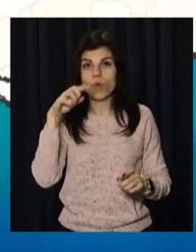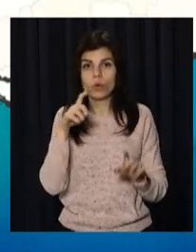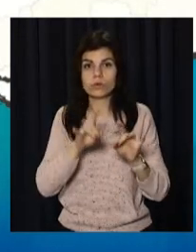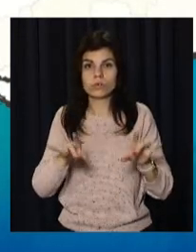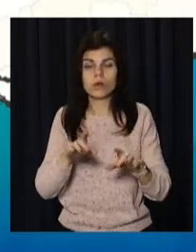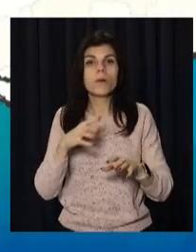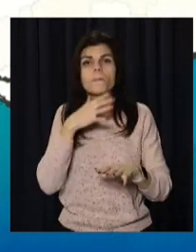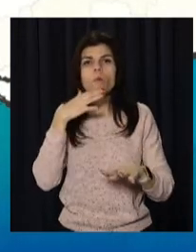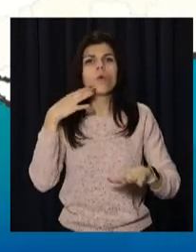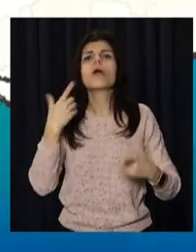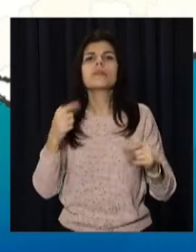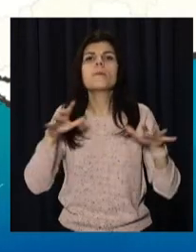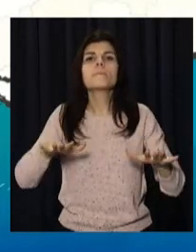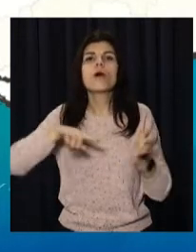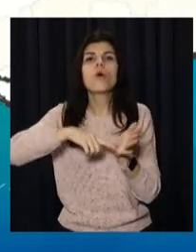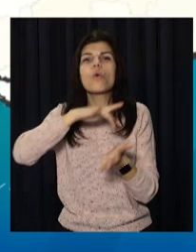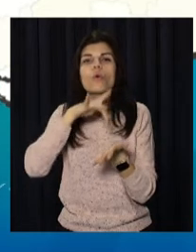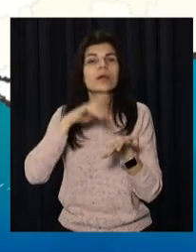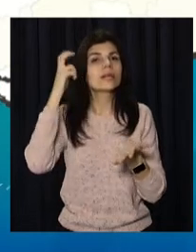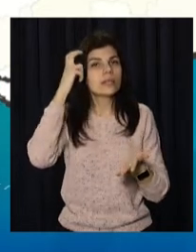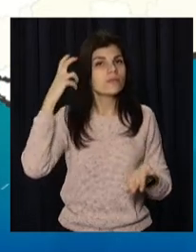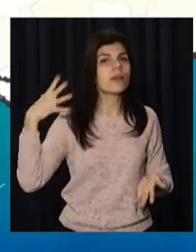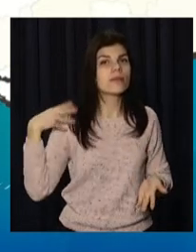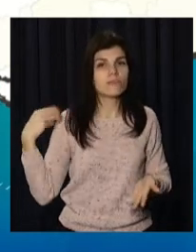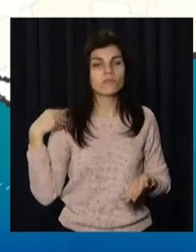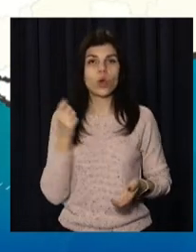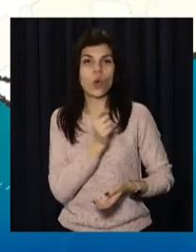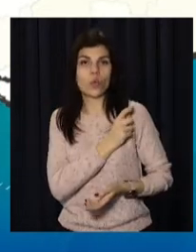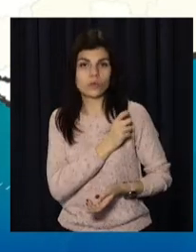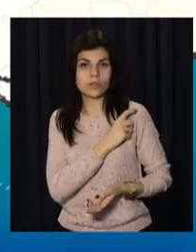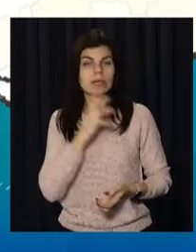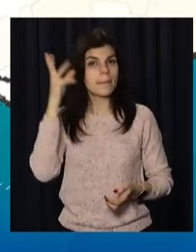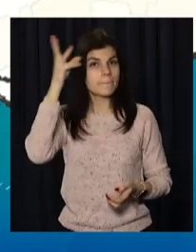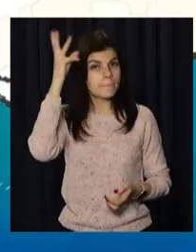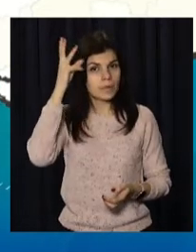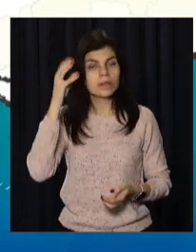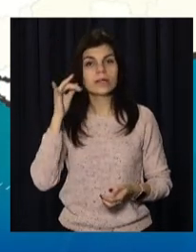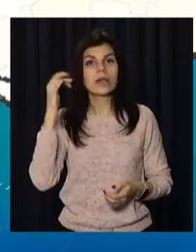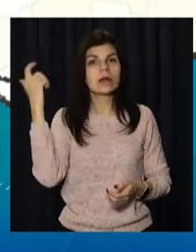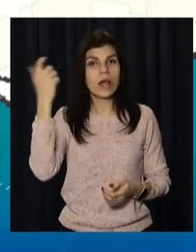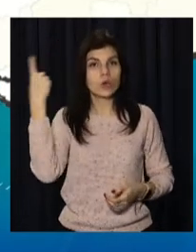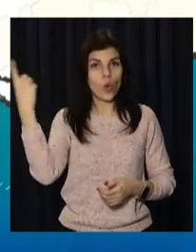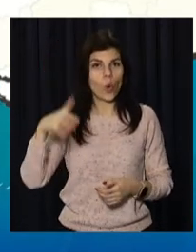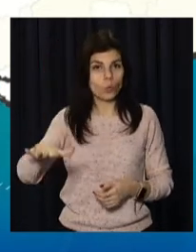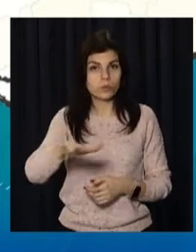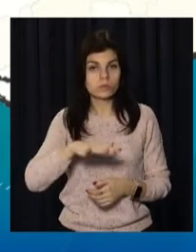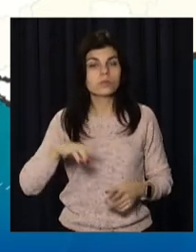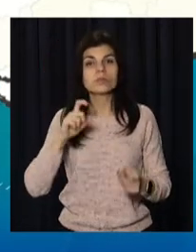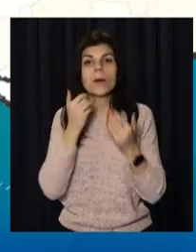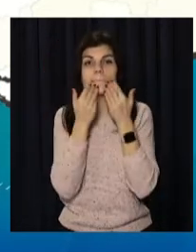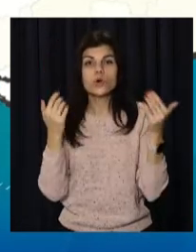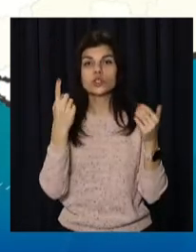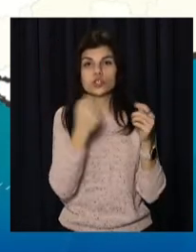антилідерах за темпами приросту заражених – Київ, Львівська, Одеська, Хмельницька та Харківська області. За